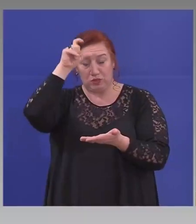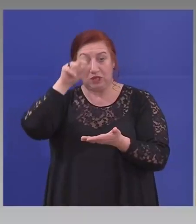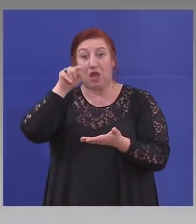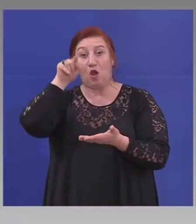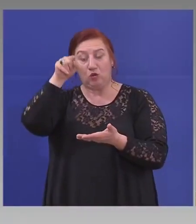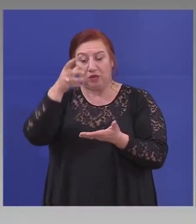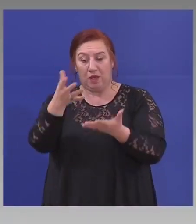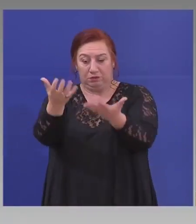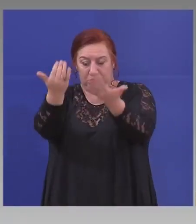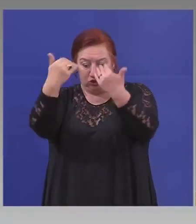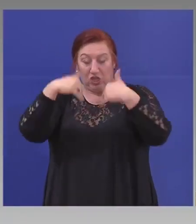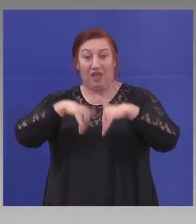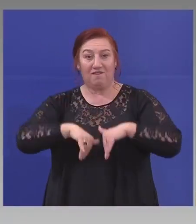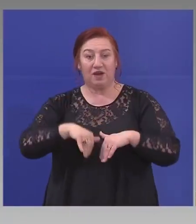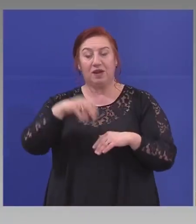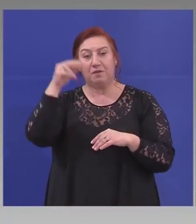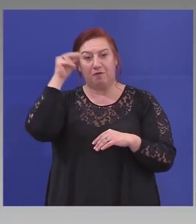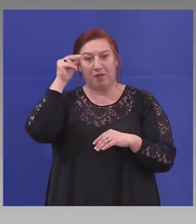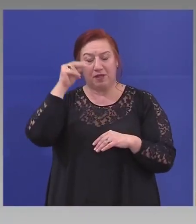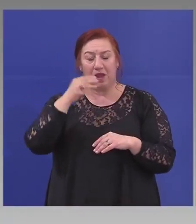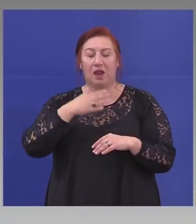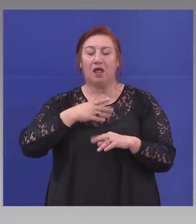Но има в Манила, има къде ли не.